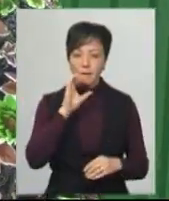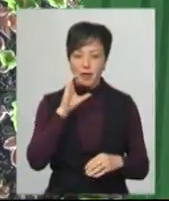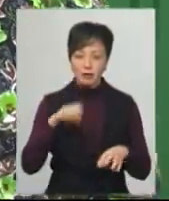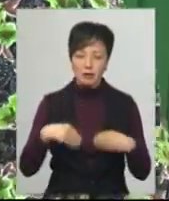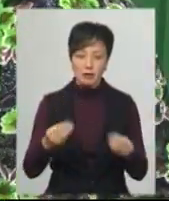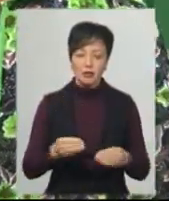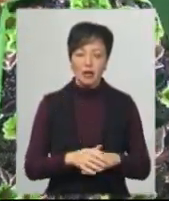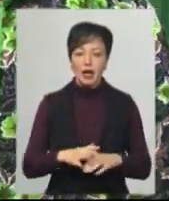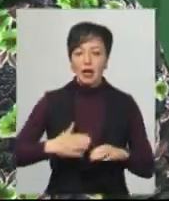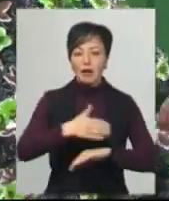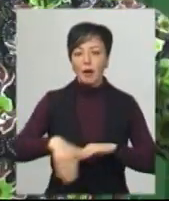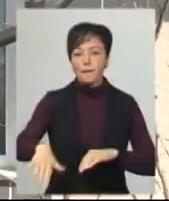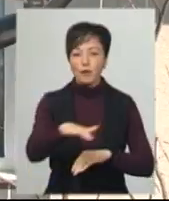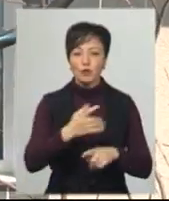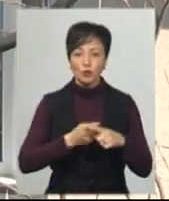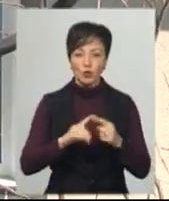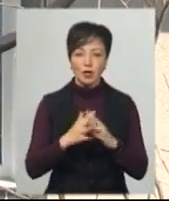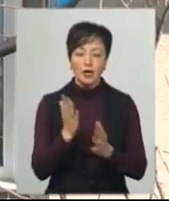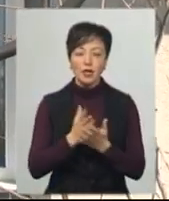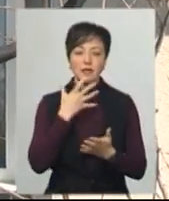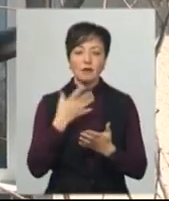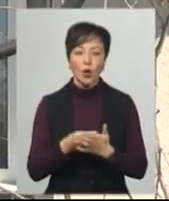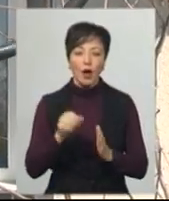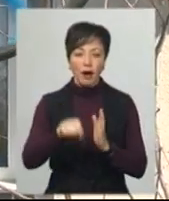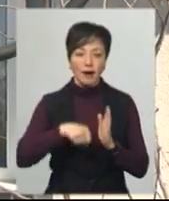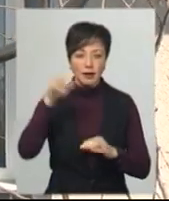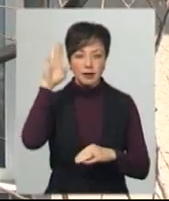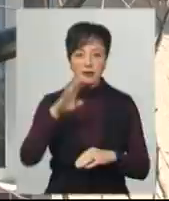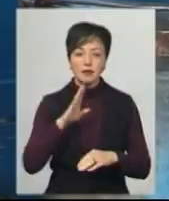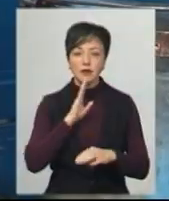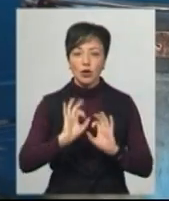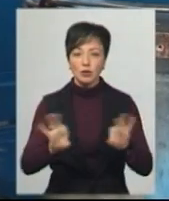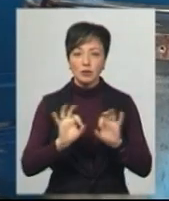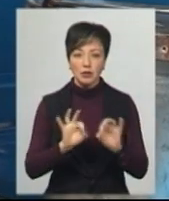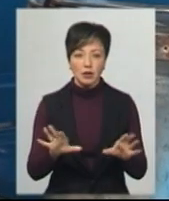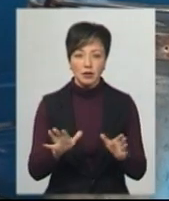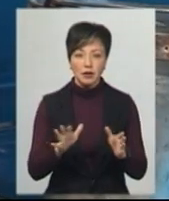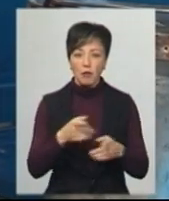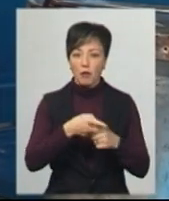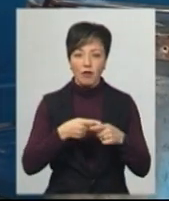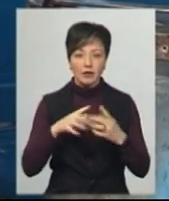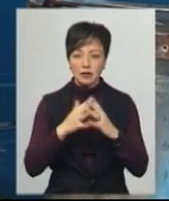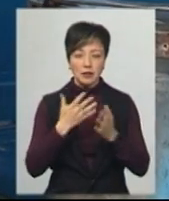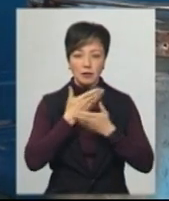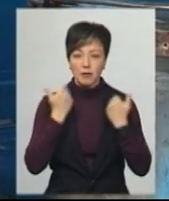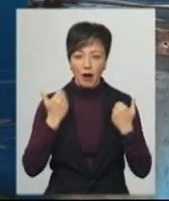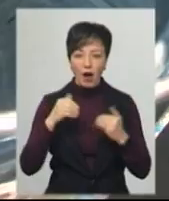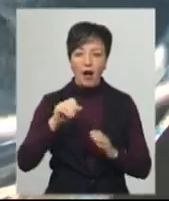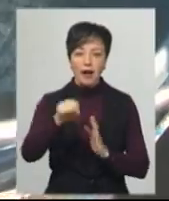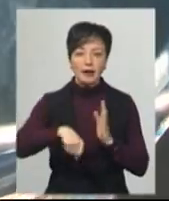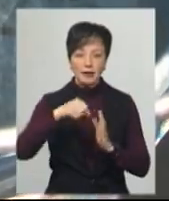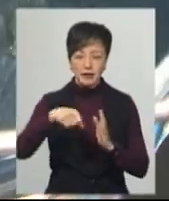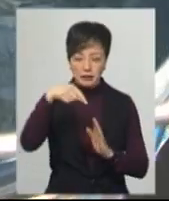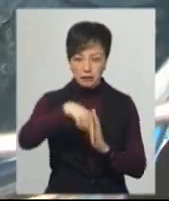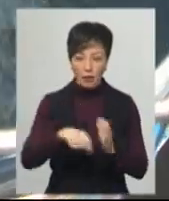На подвір'ї Євгенії Коржинської з цього ж села є своя керниця. Онучка Євгеній Тіна розповідає. Половини села нема, а керниці повисухали.